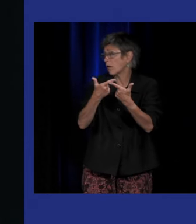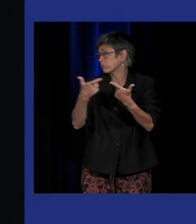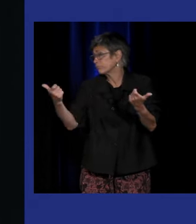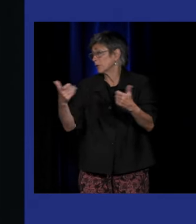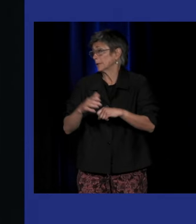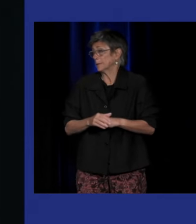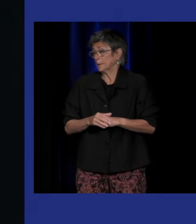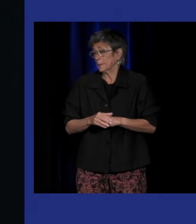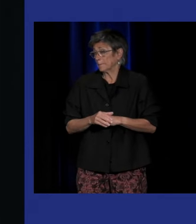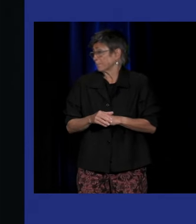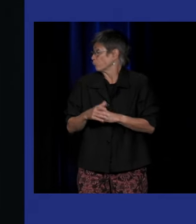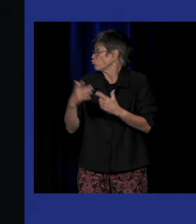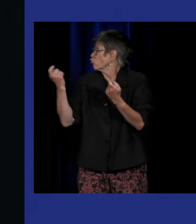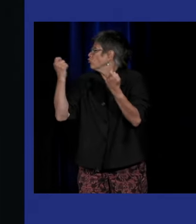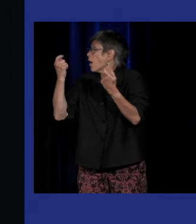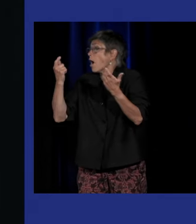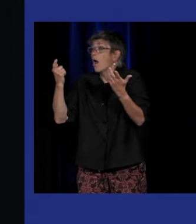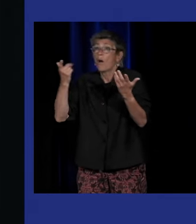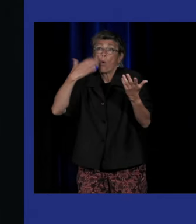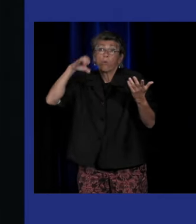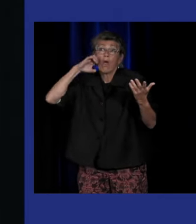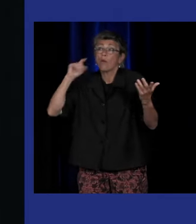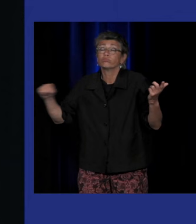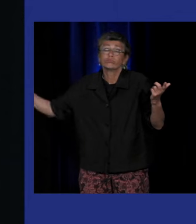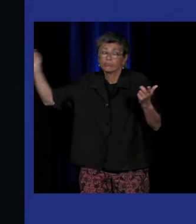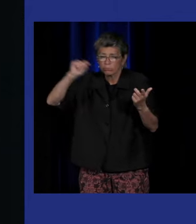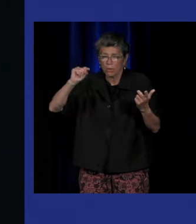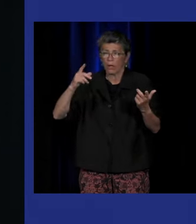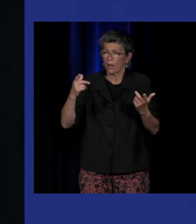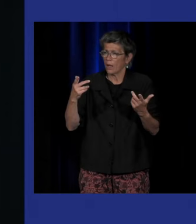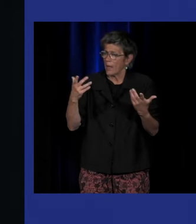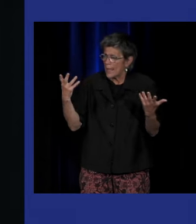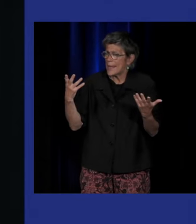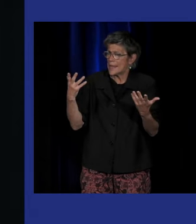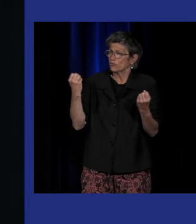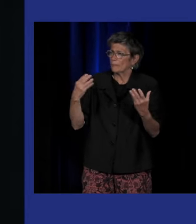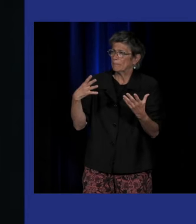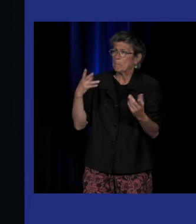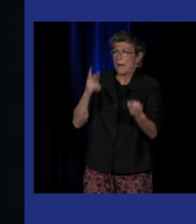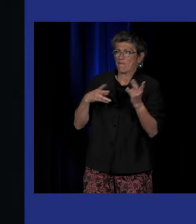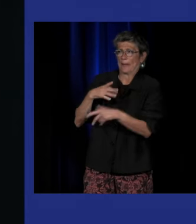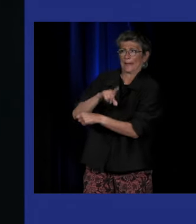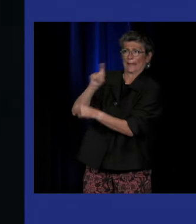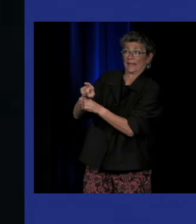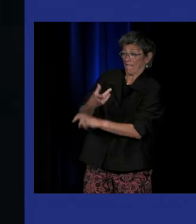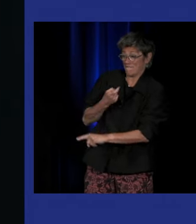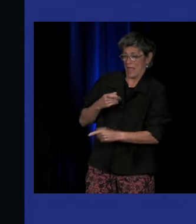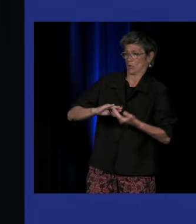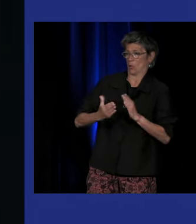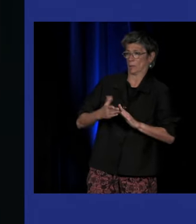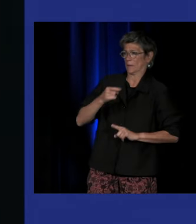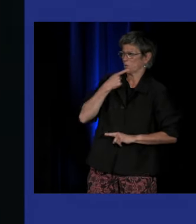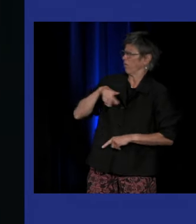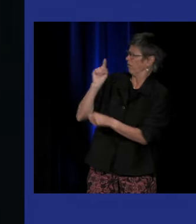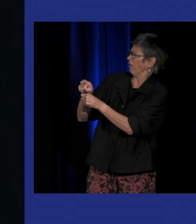des sourds et les festivals européens et d'autres beaucoup de critiques ils ont venu justement de la communauté sourde en disant